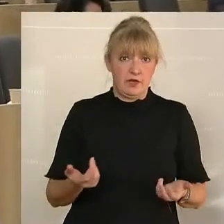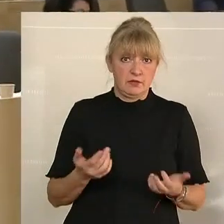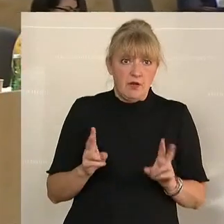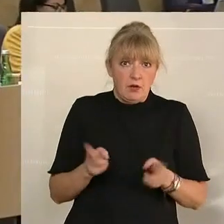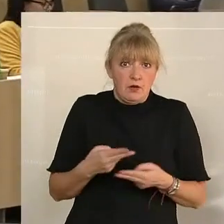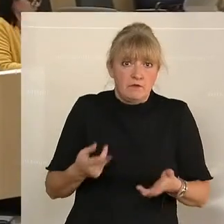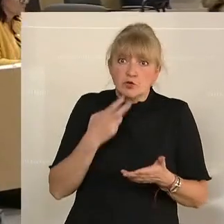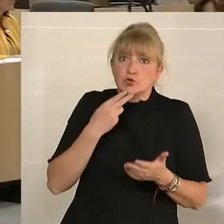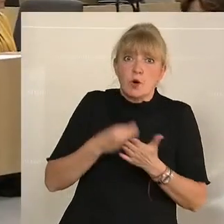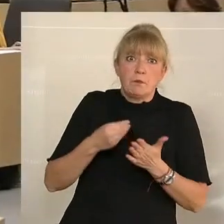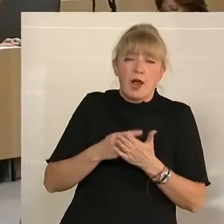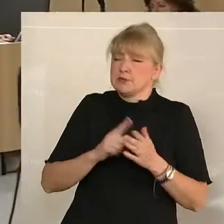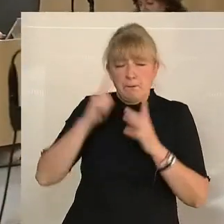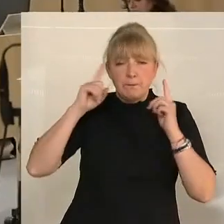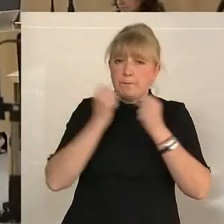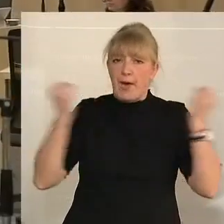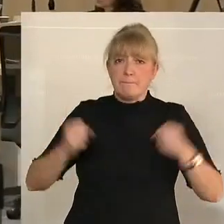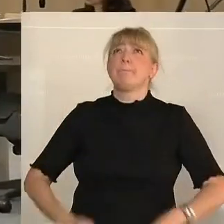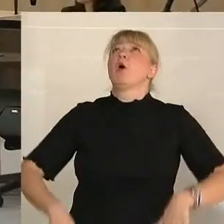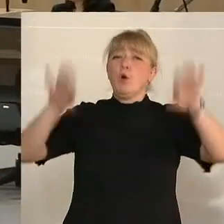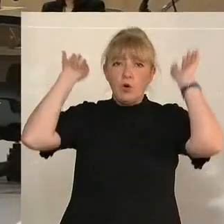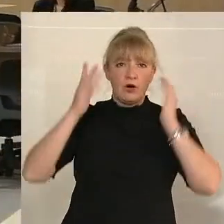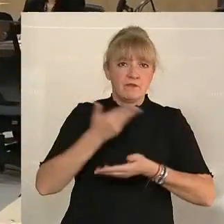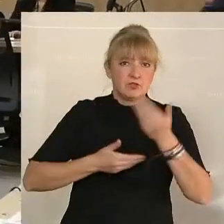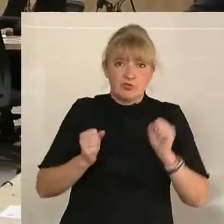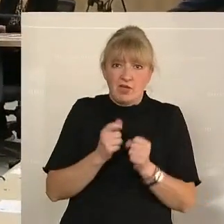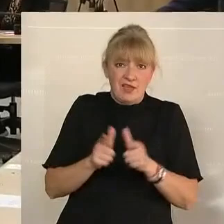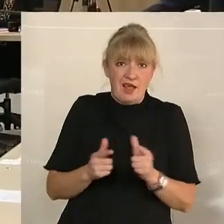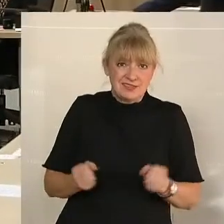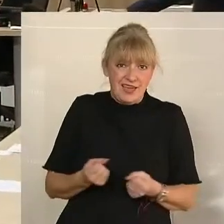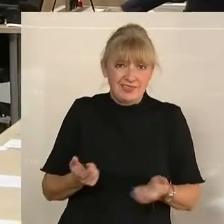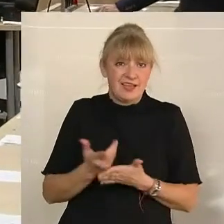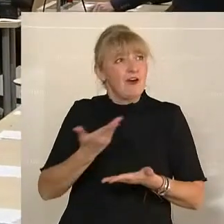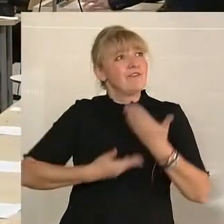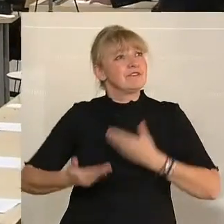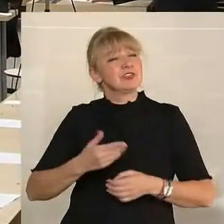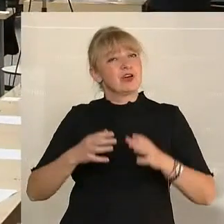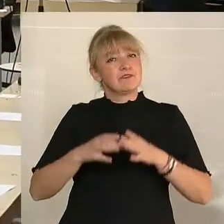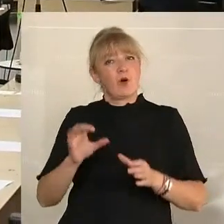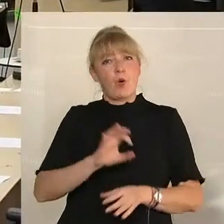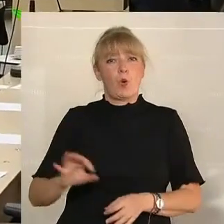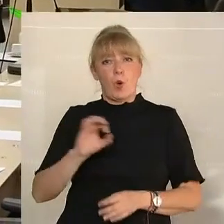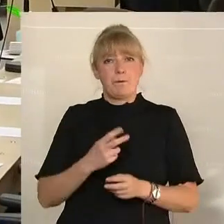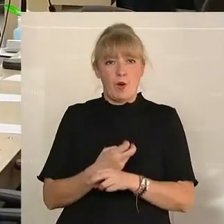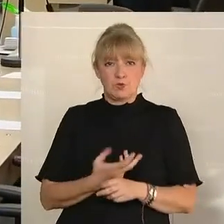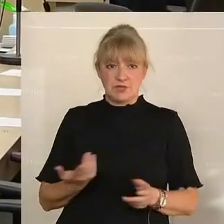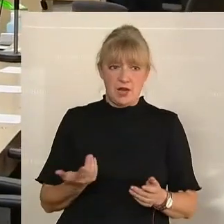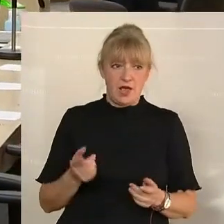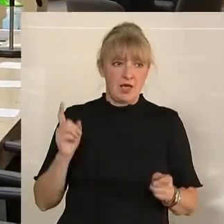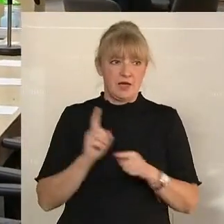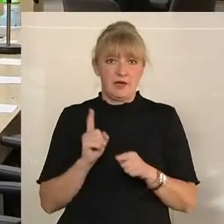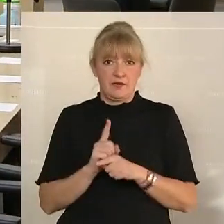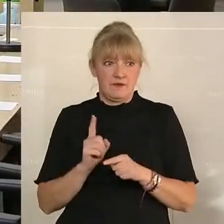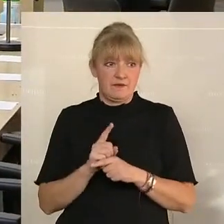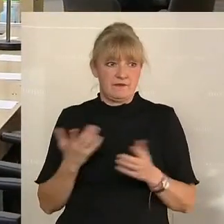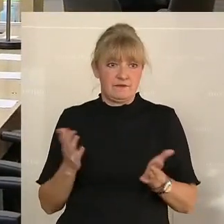Strompreise durch die Decke gehen und sich die Wirtschaft das nicht mehr leisten kann und damit der Wirtschaftsstandort Europa, Österreich für den